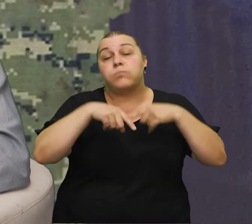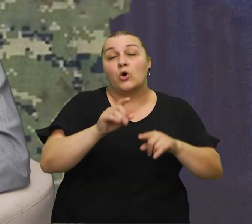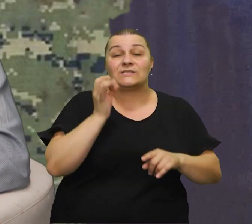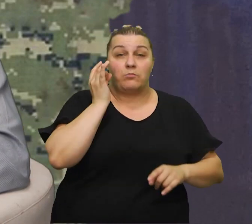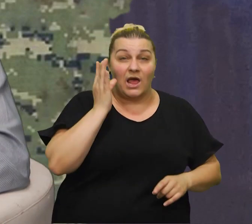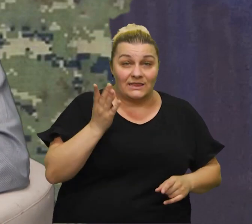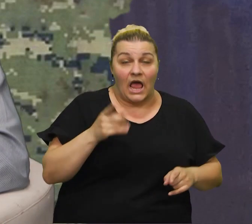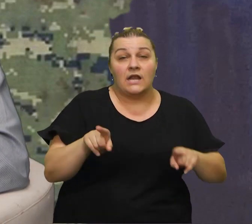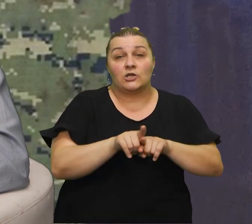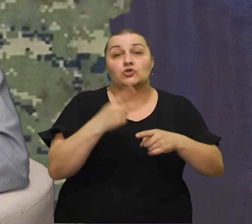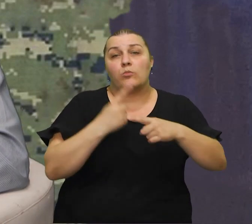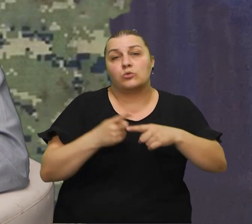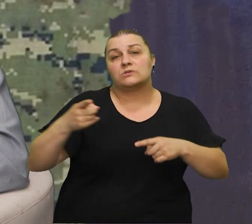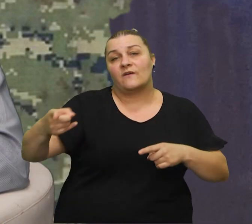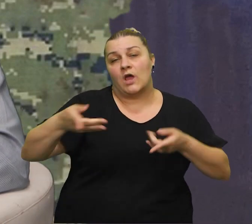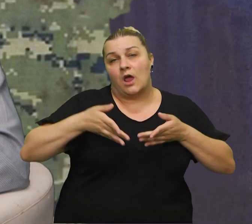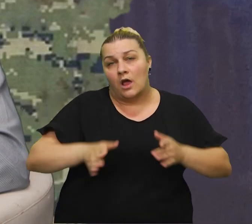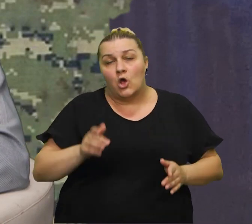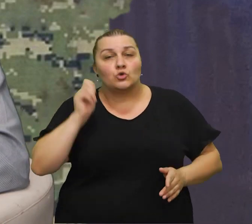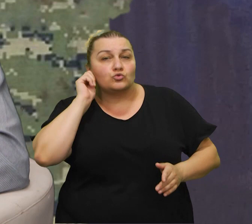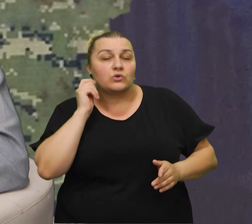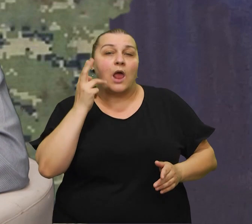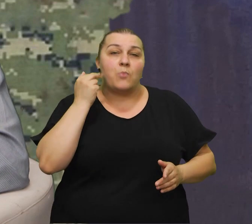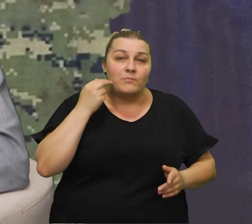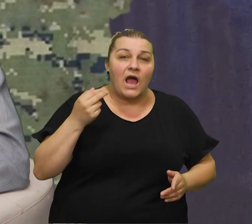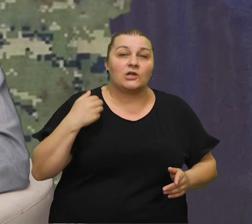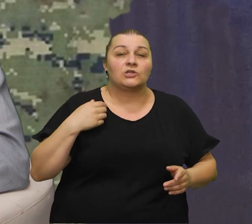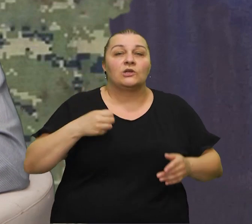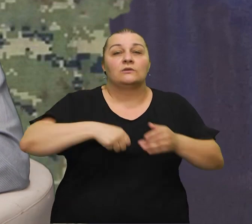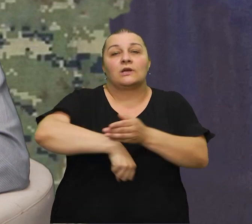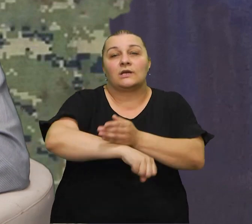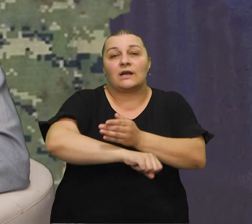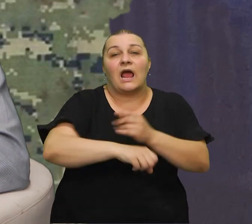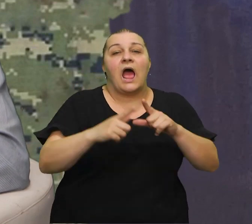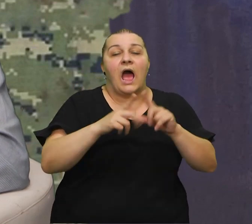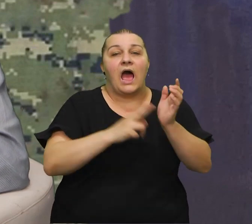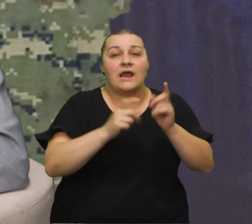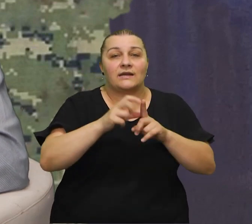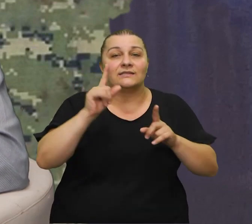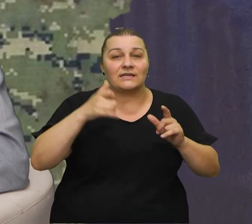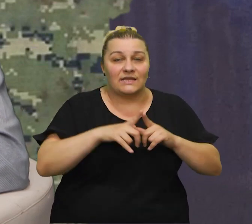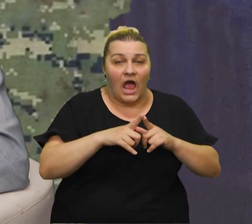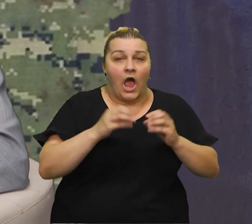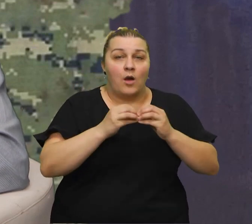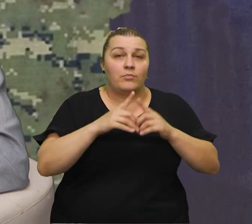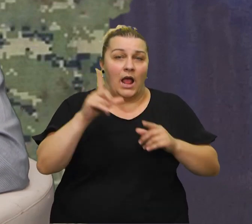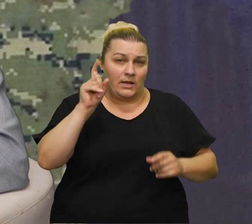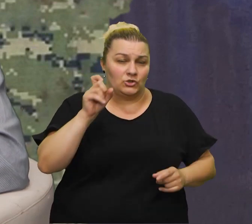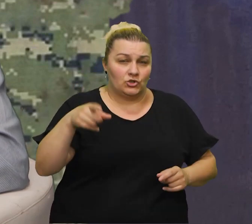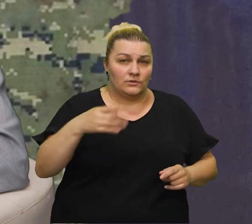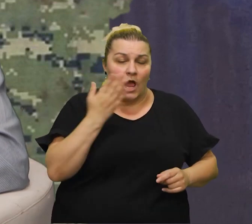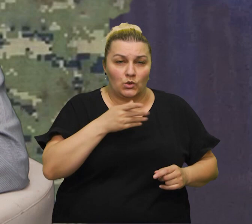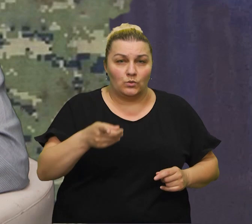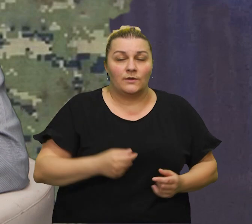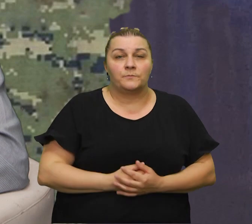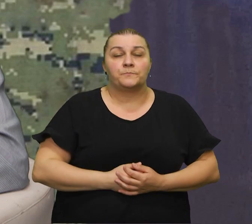predivnih cura i momaka i našeg igrača Hajduka Andrije svake godine vi